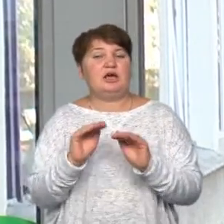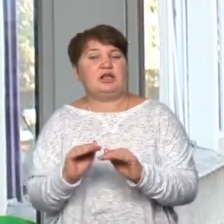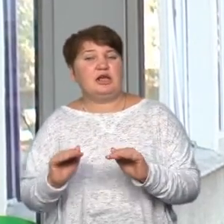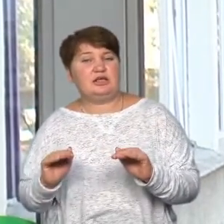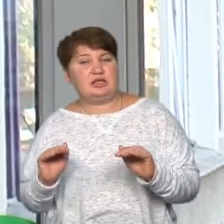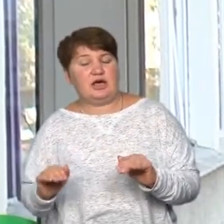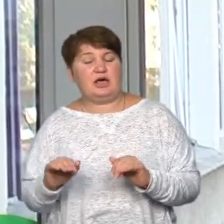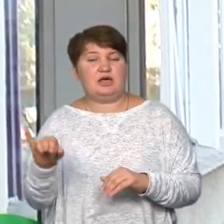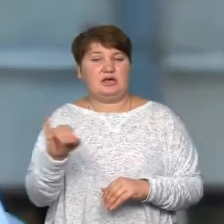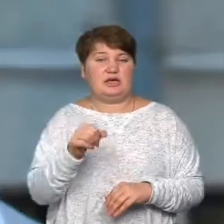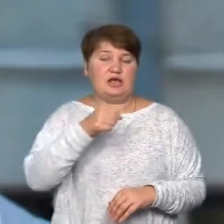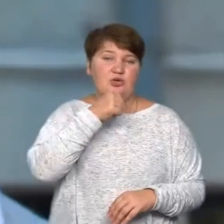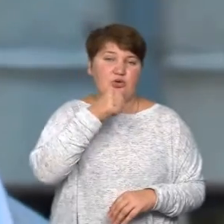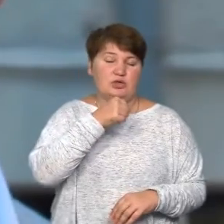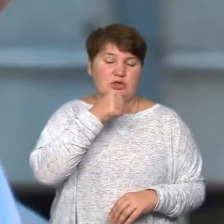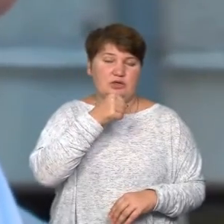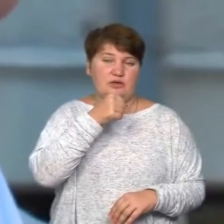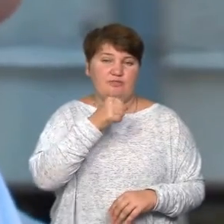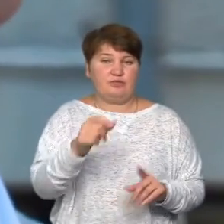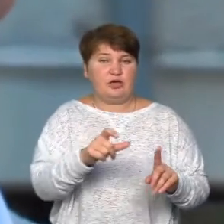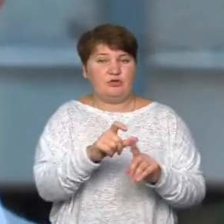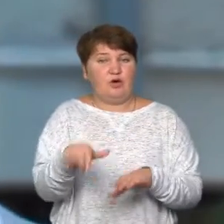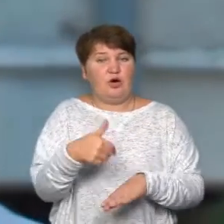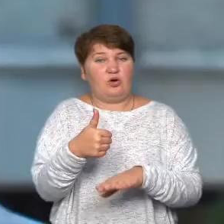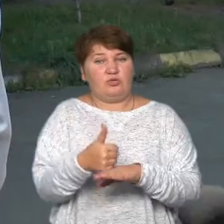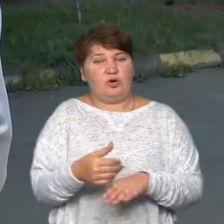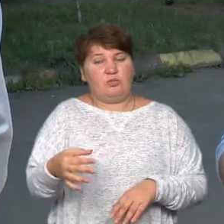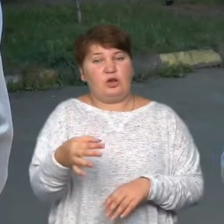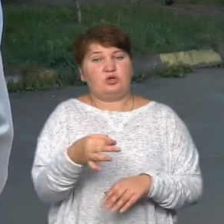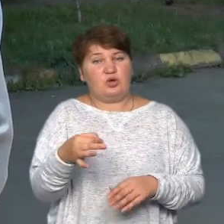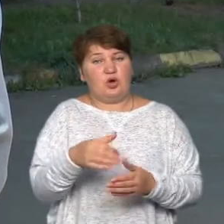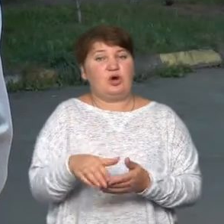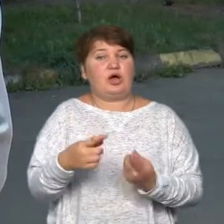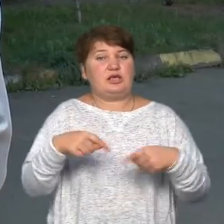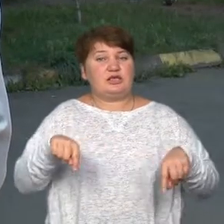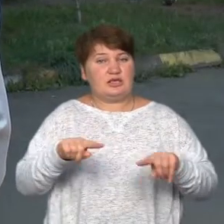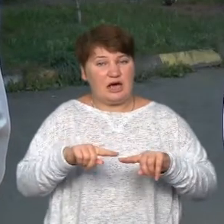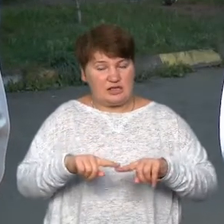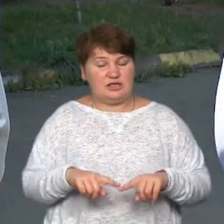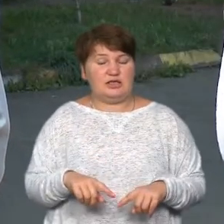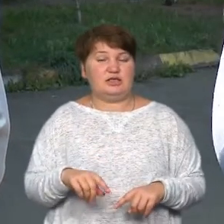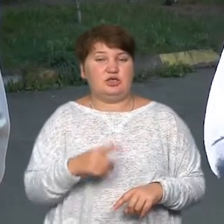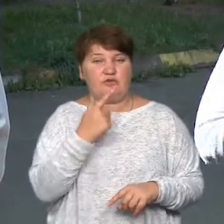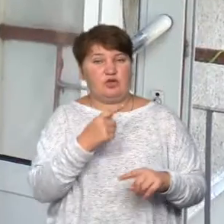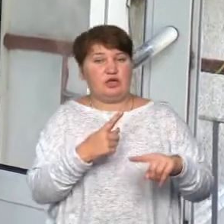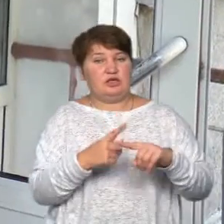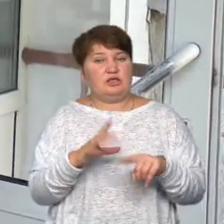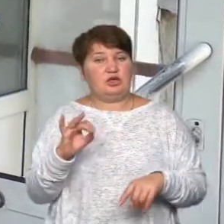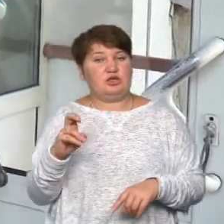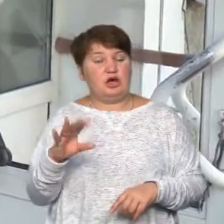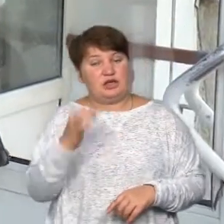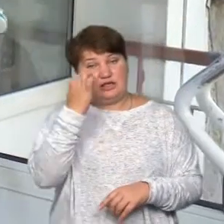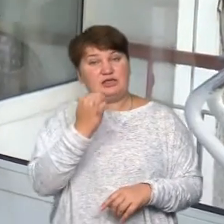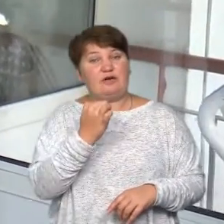використовуватися для дорослих. За словами голови обласної організації товариства Червоного Христа Валерія Старченка, завдяки благодійникам цьогоріч